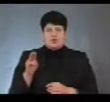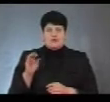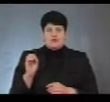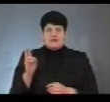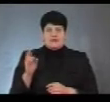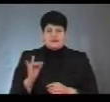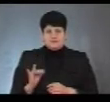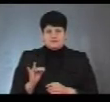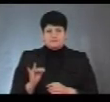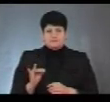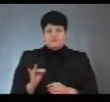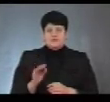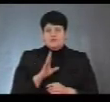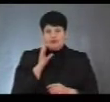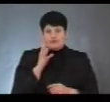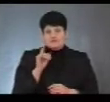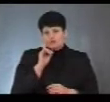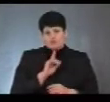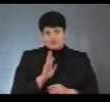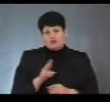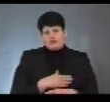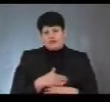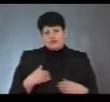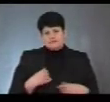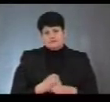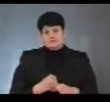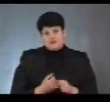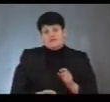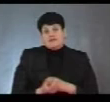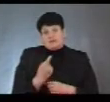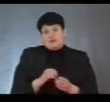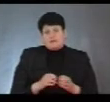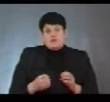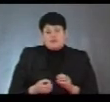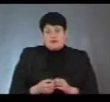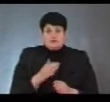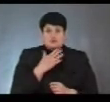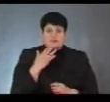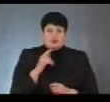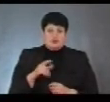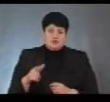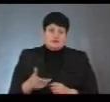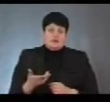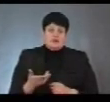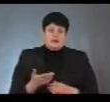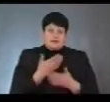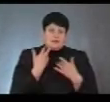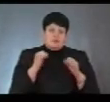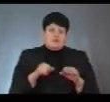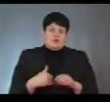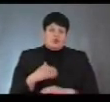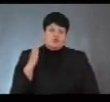всім все зручно, ніхто нічого не хоче. Тобто, ну, вилізла така проблема, що багато людей виявилися позбавлені виборчого права,